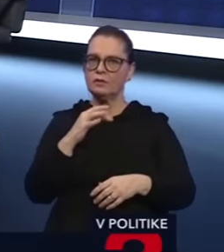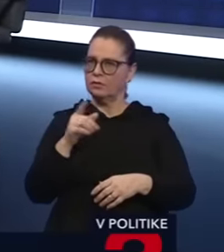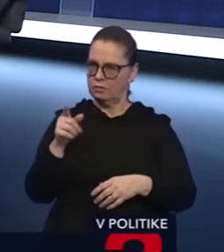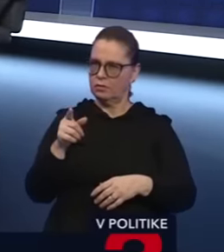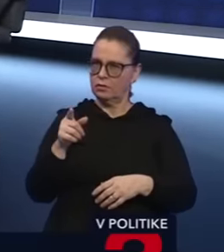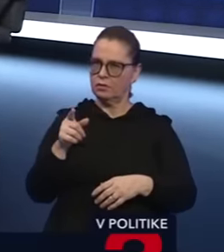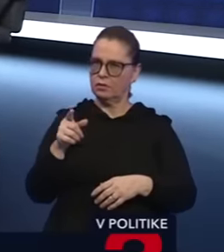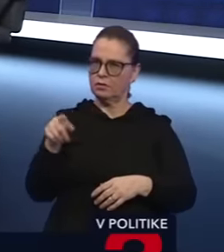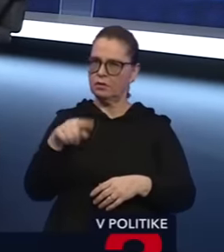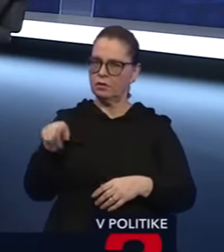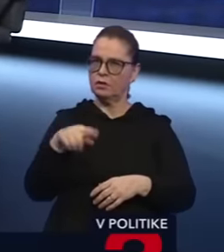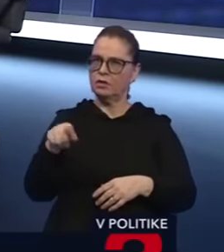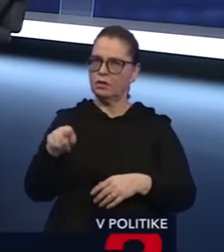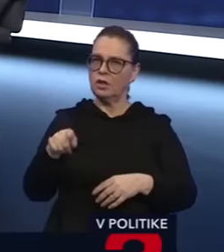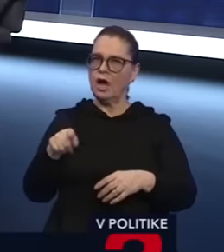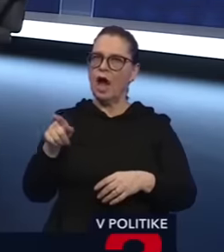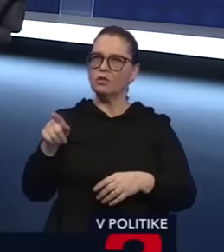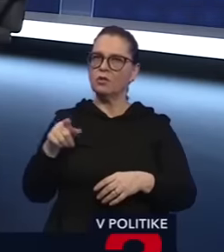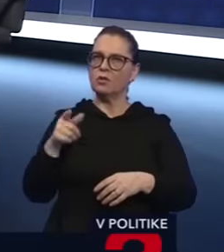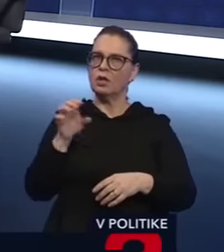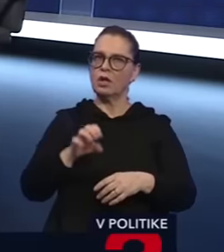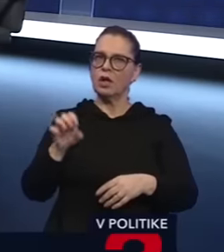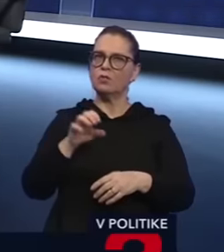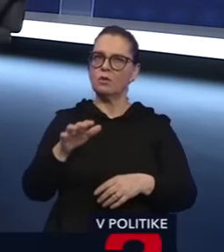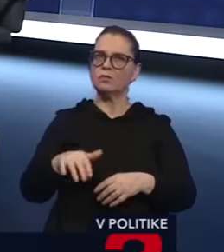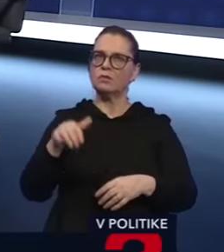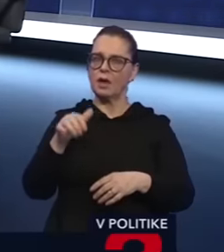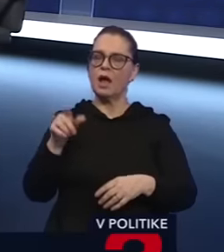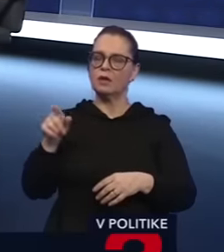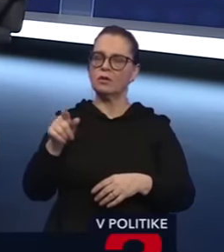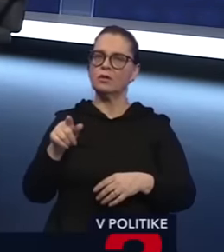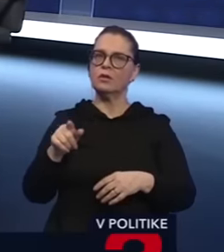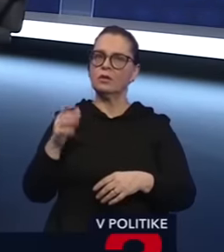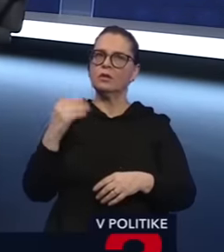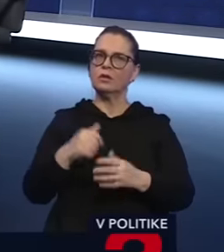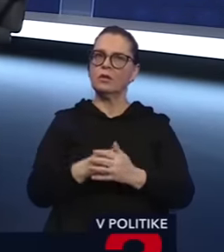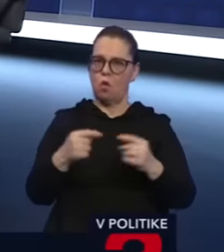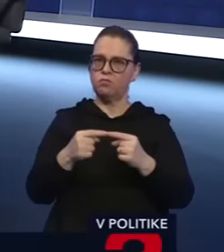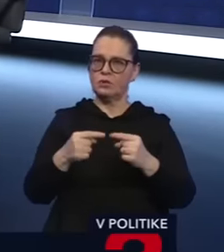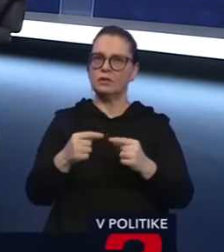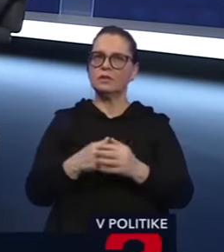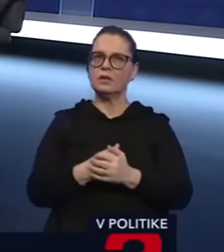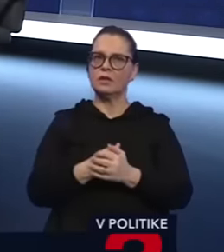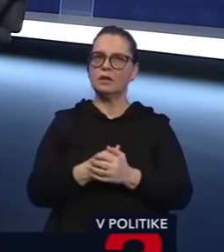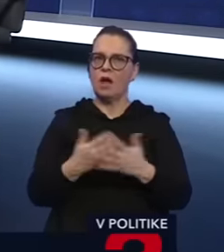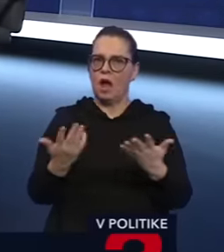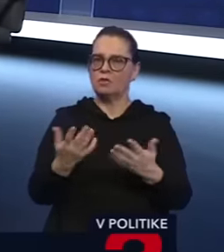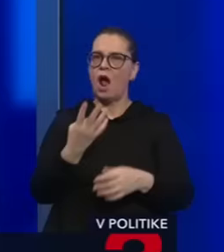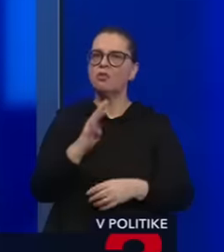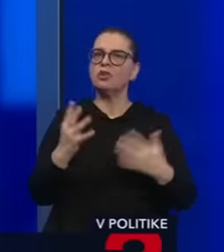rezolúciu, ktorú prijel Európsky parlament, ktorý iniciovali slovenskí poslanci v Európskom parlamentu. ale zase nebudeme snáď teraz sa tvariť, že